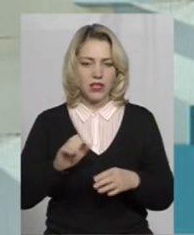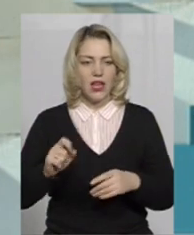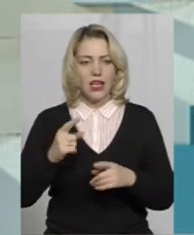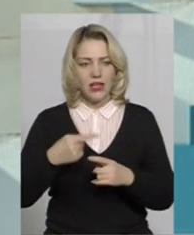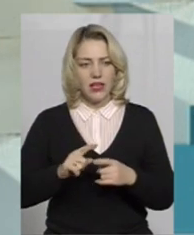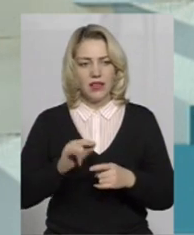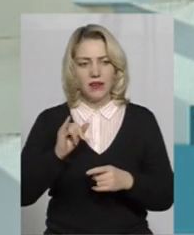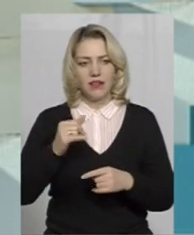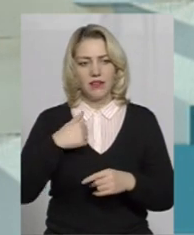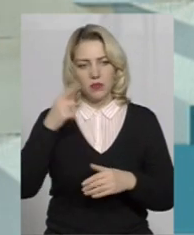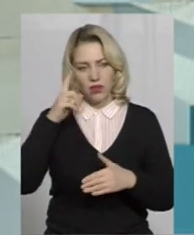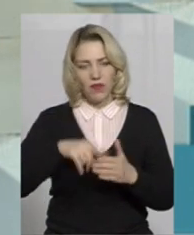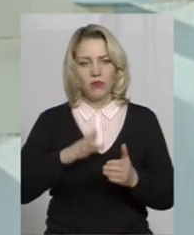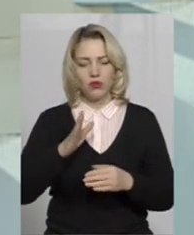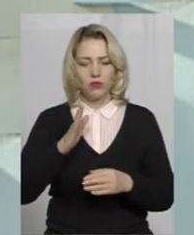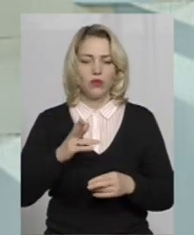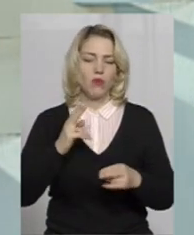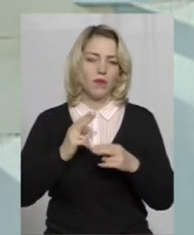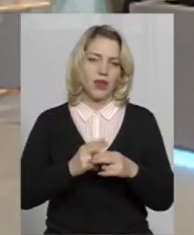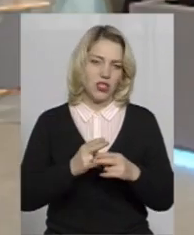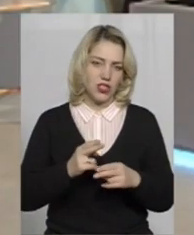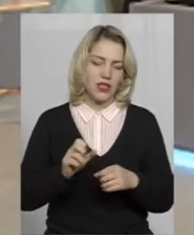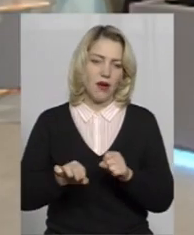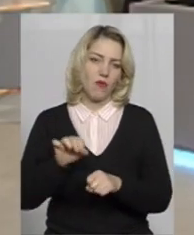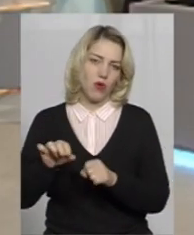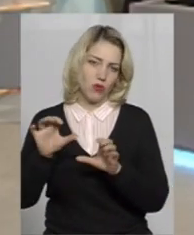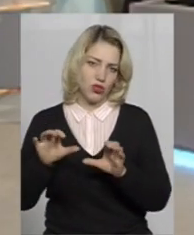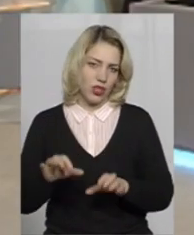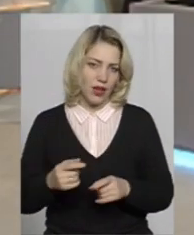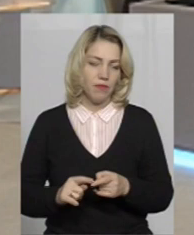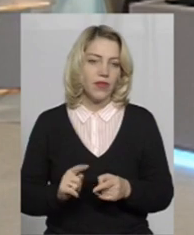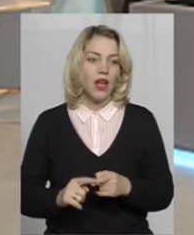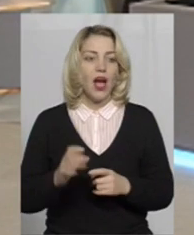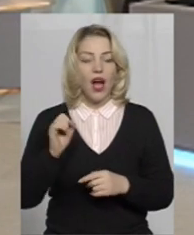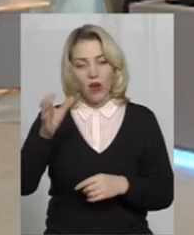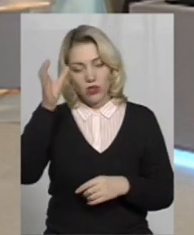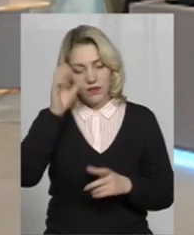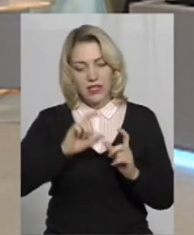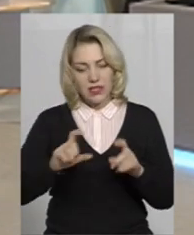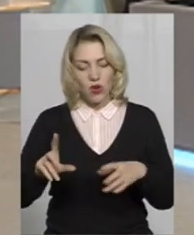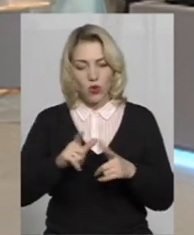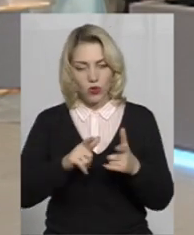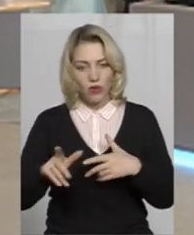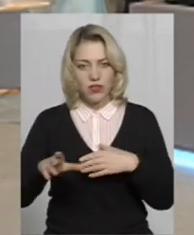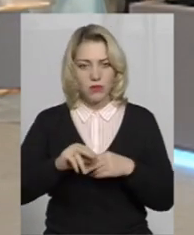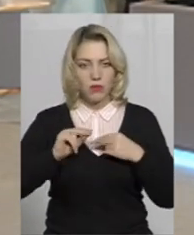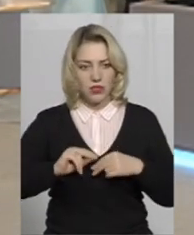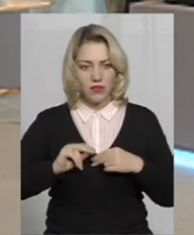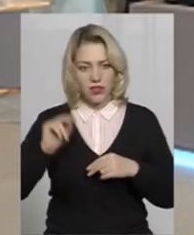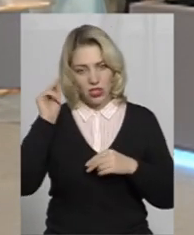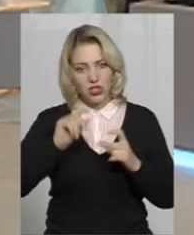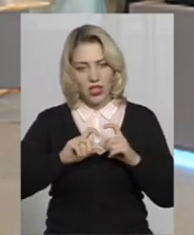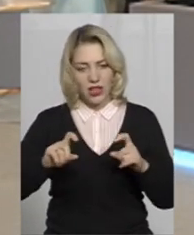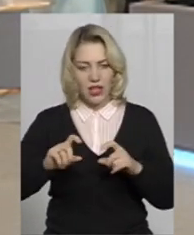попереджувати правопорушення. А освітні заклади готові співпрацювати з шкільними